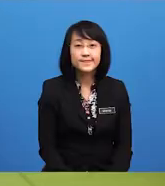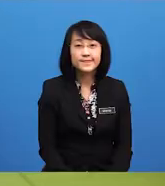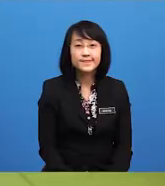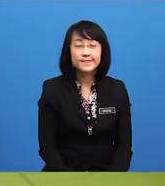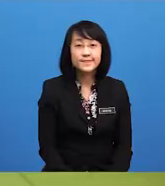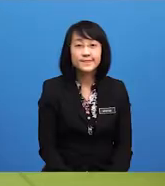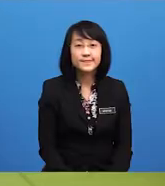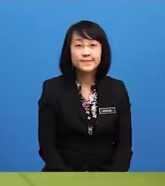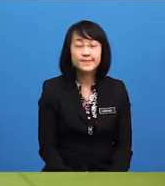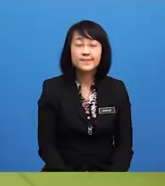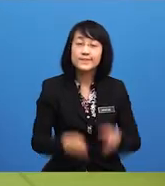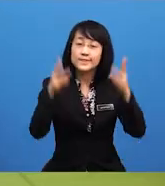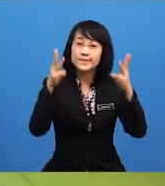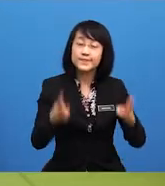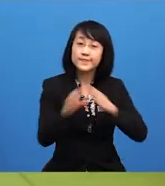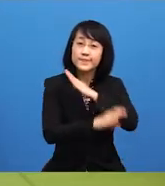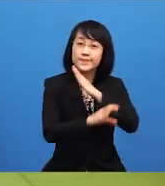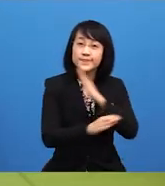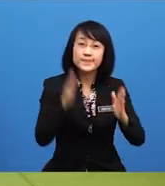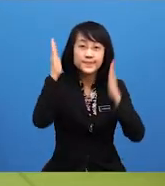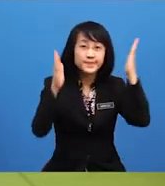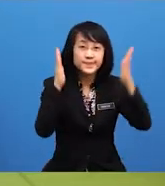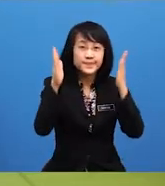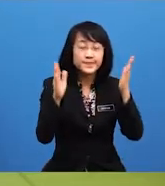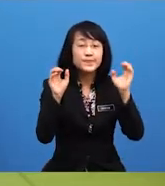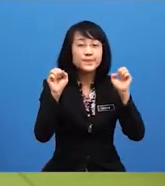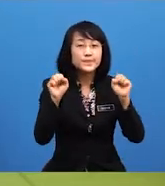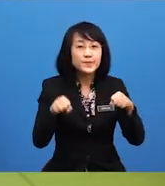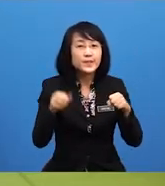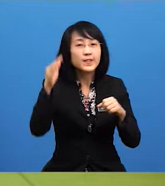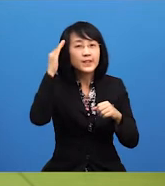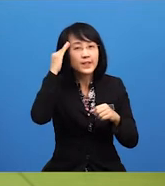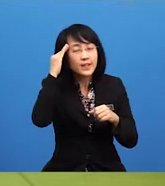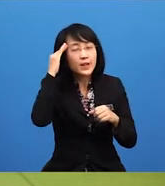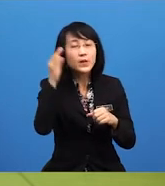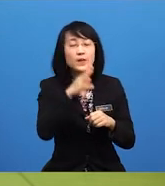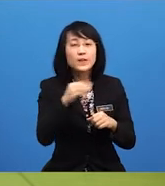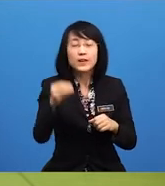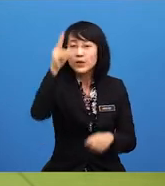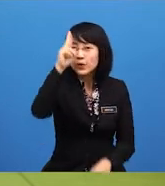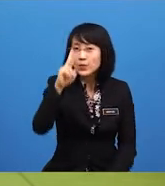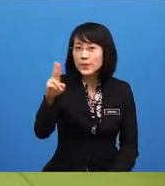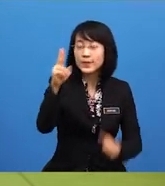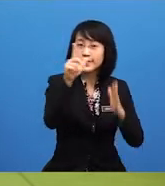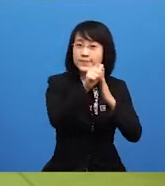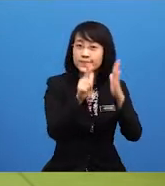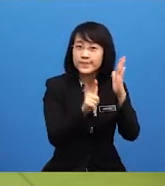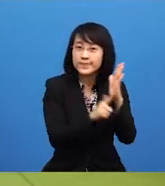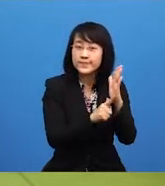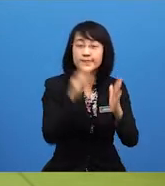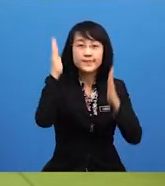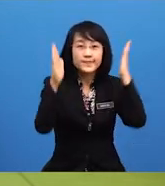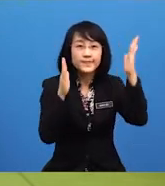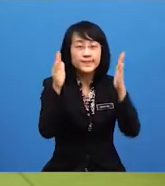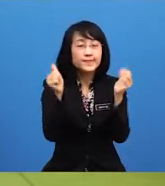sebagai warga negara Malaysia kita dapat menghayati serta mendaulatkan perlembagaan Malaysia dengan